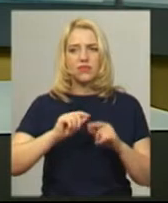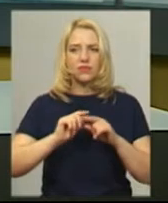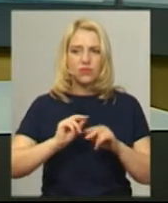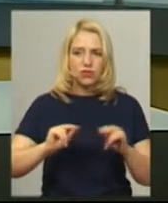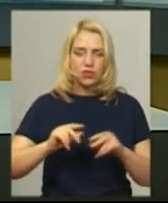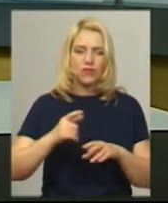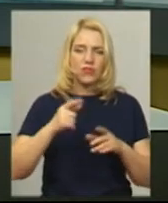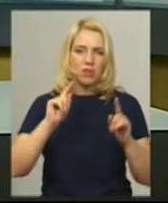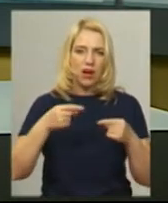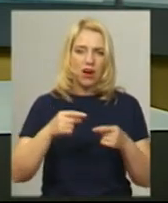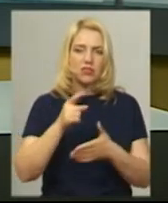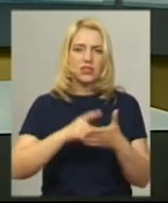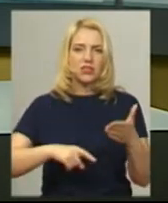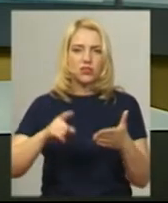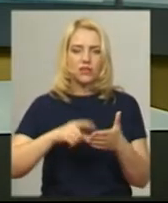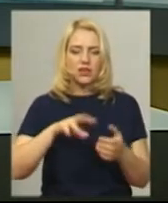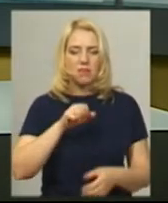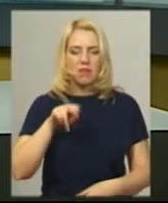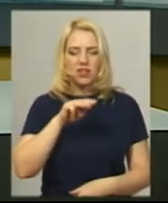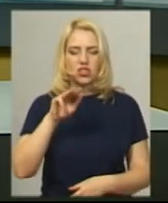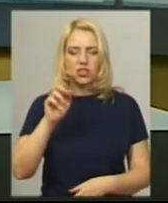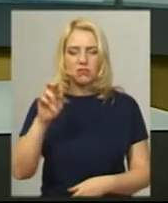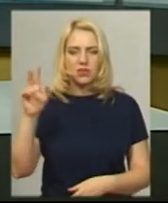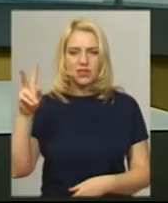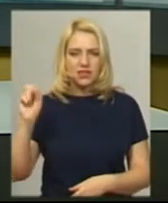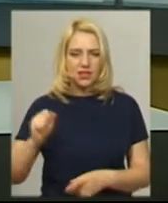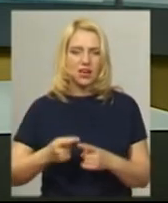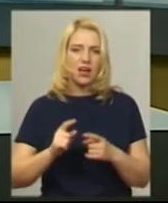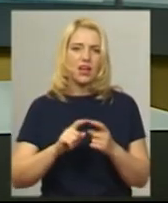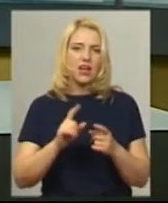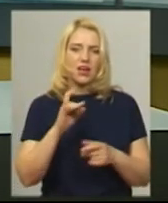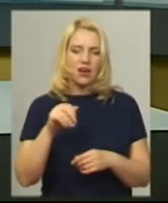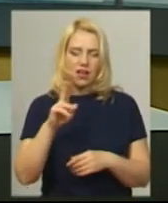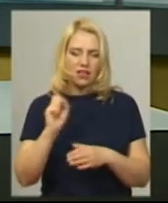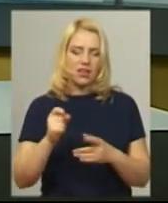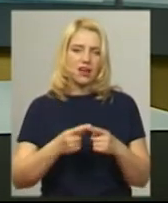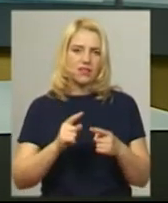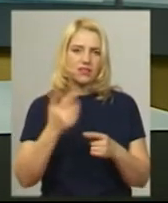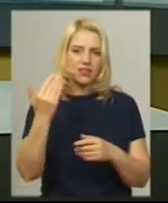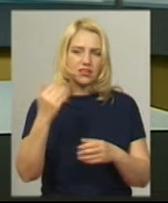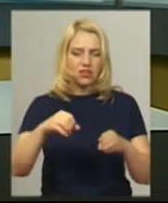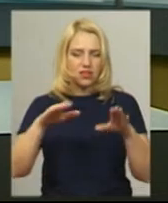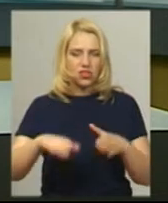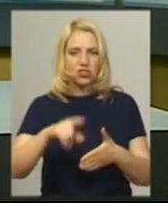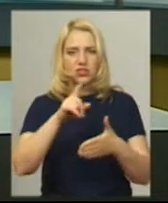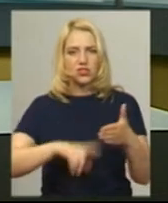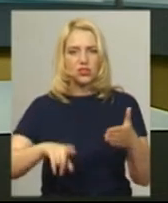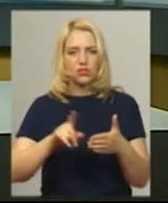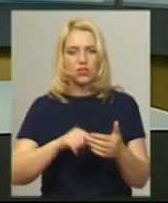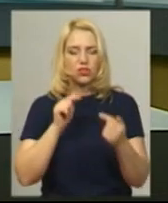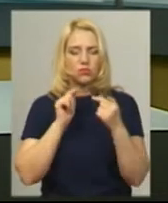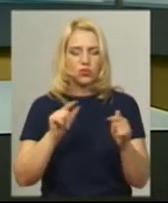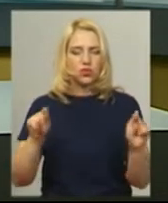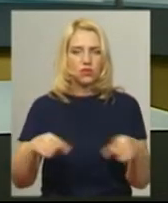Меджибіської селищної ради про створення опорного освітнього закладу на базі Меджибіського ліцею та проти створення в